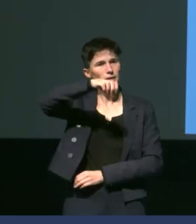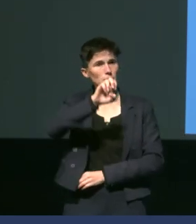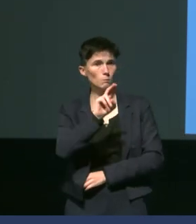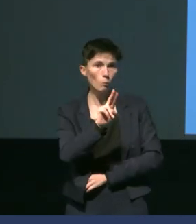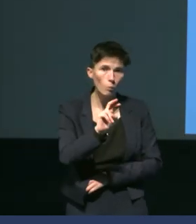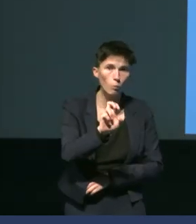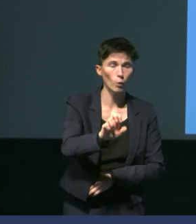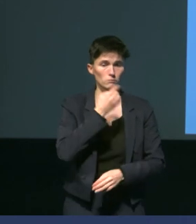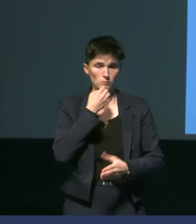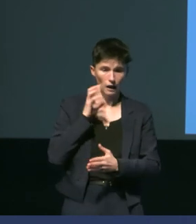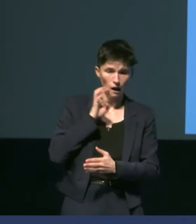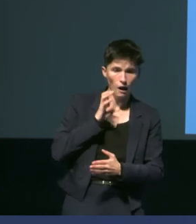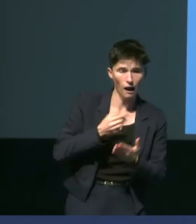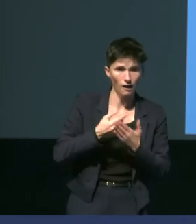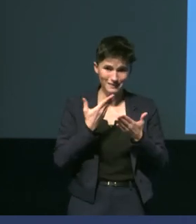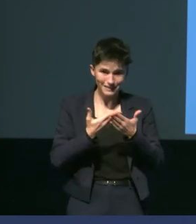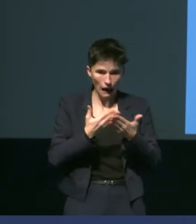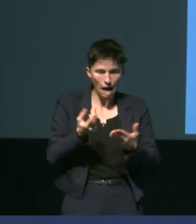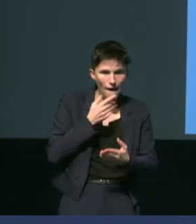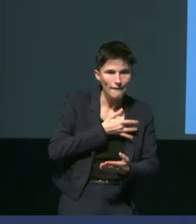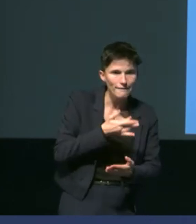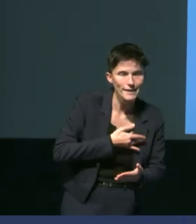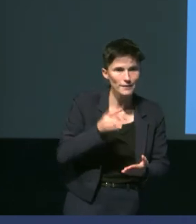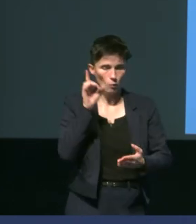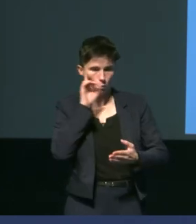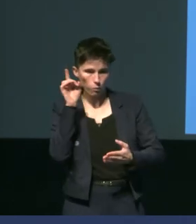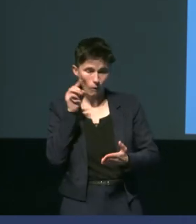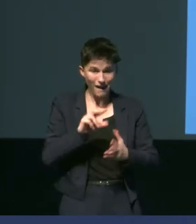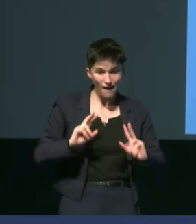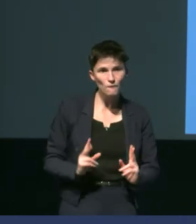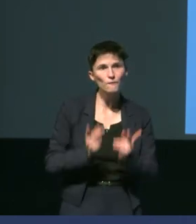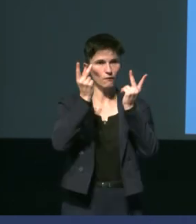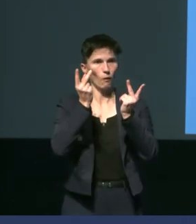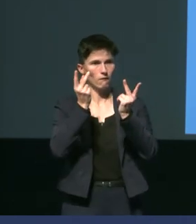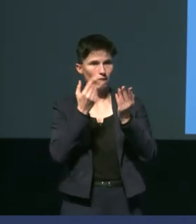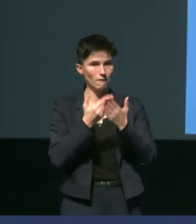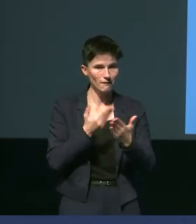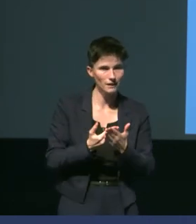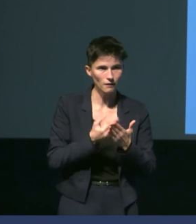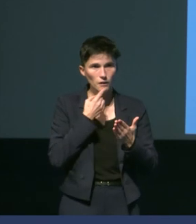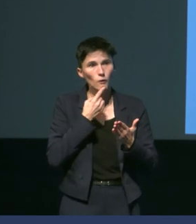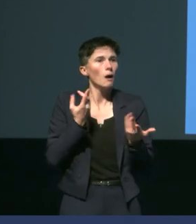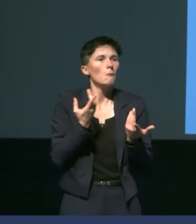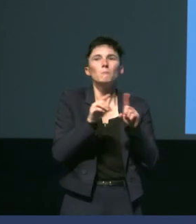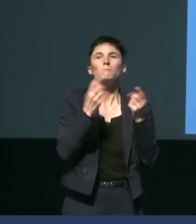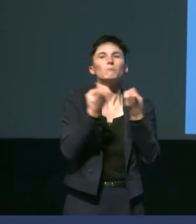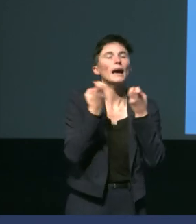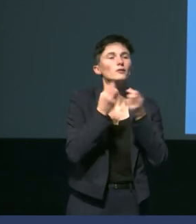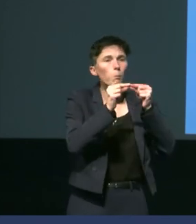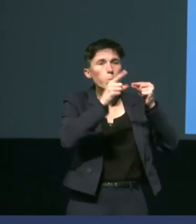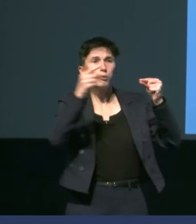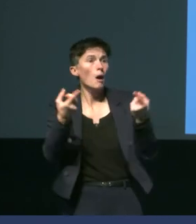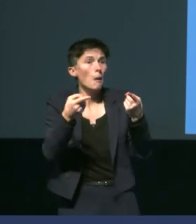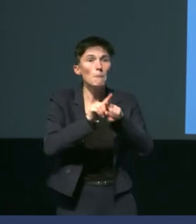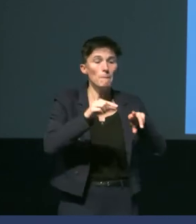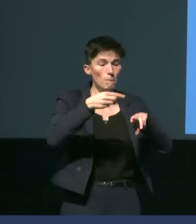intéressant parce que c'est un tissu vivant donc c'est à dire que contrairement aux plumes qui sont exactement comme nos cheveux comme nos ongles c'est des